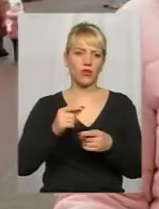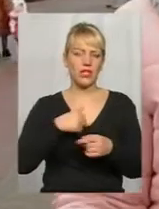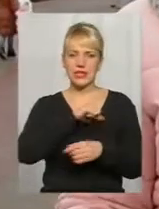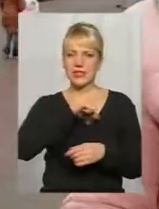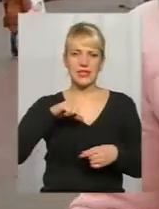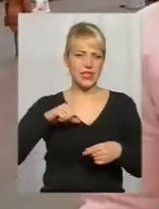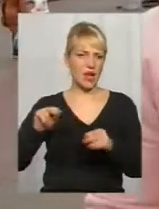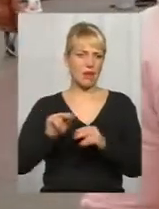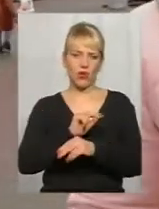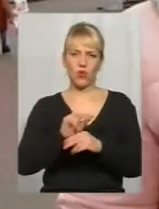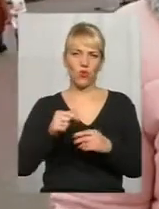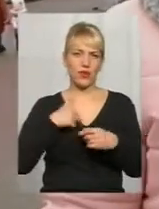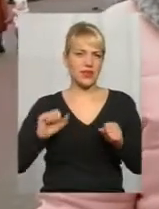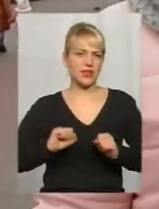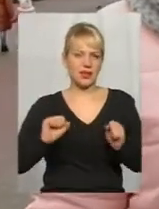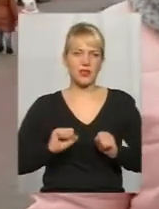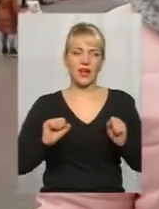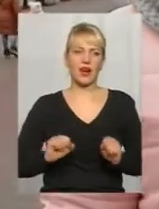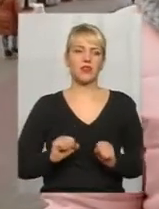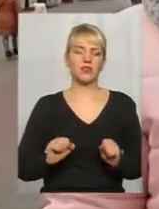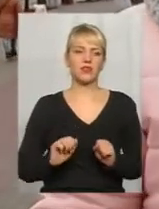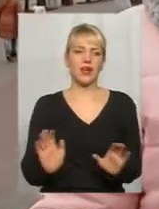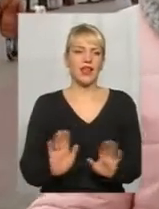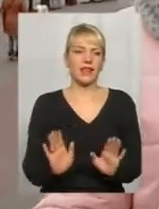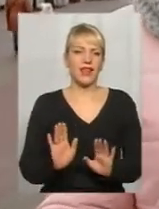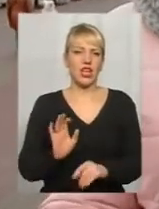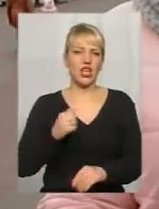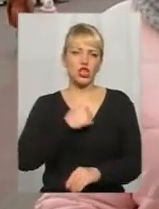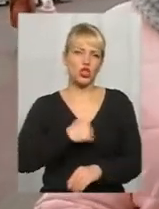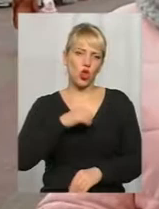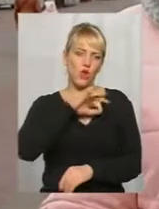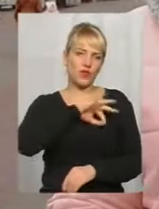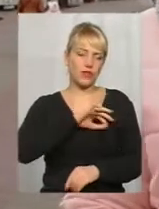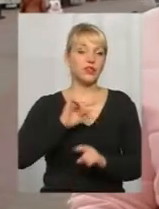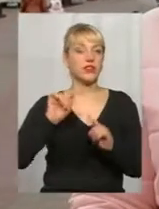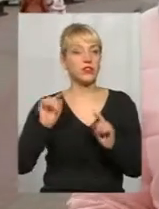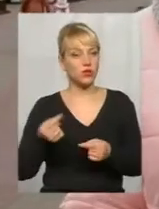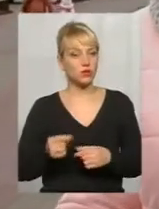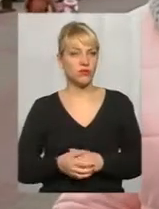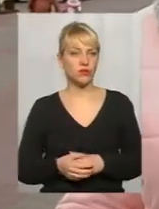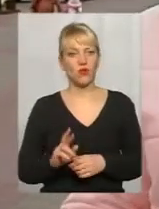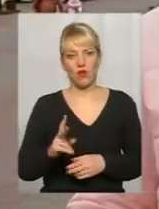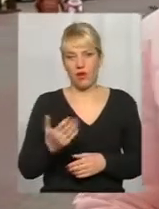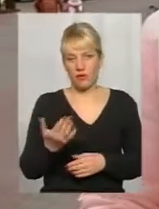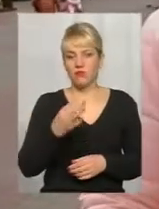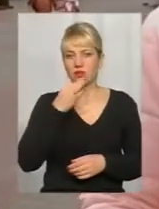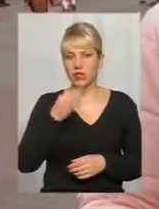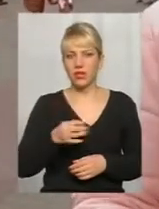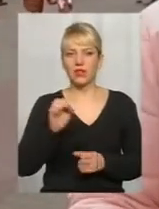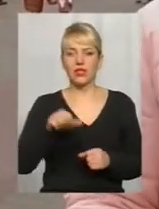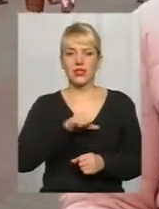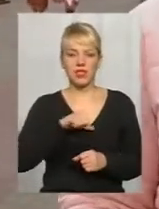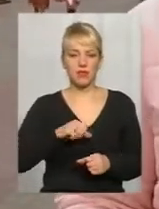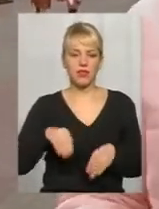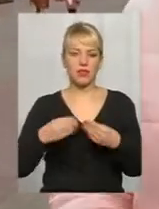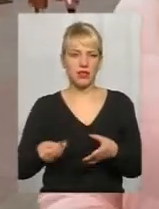Самолікуванням я стараюсь не зловживати. А чого? Ну, як вам сказати, можна самій дати